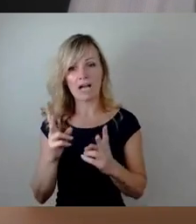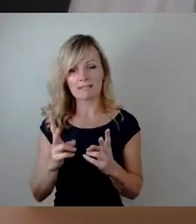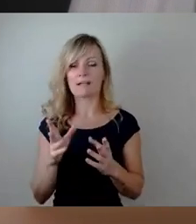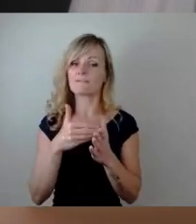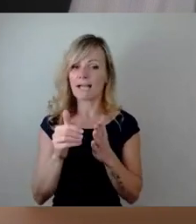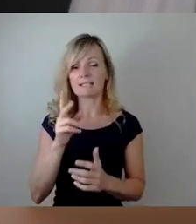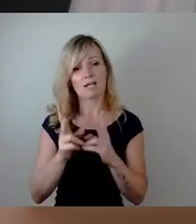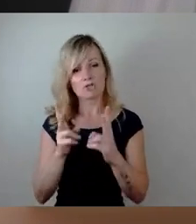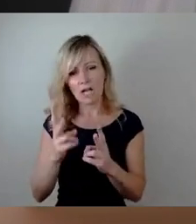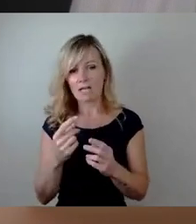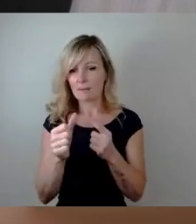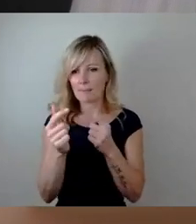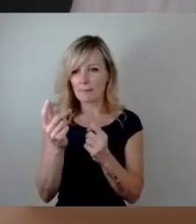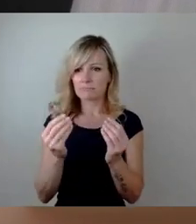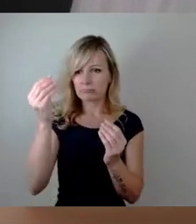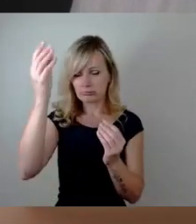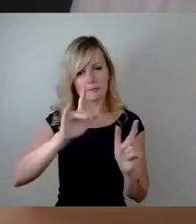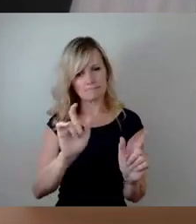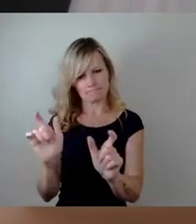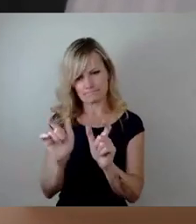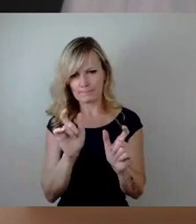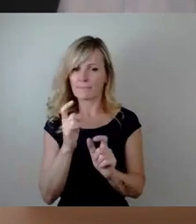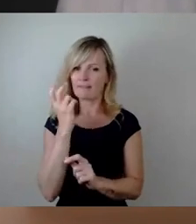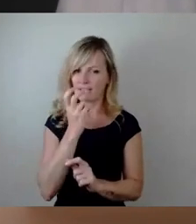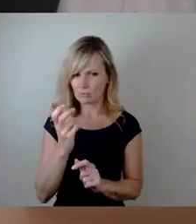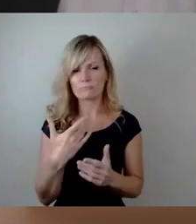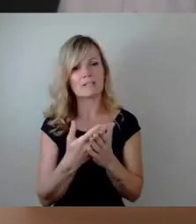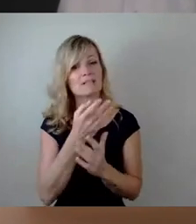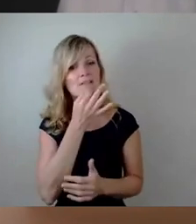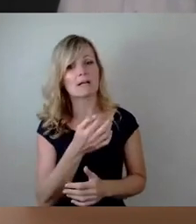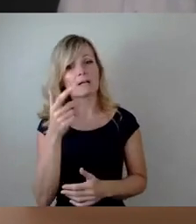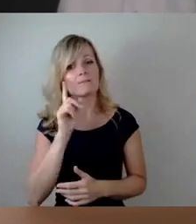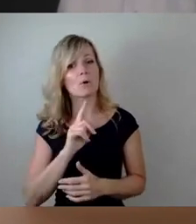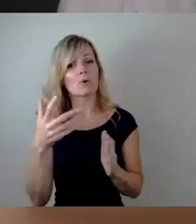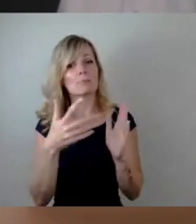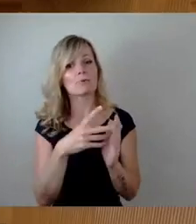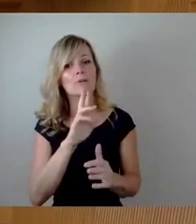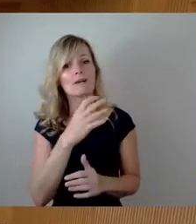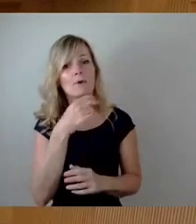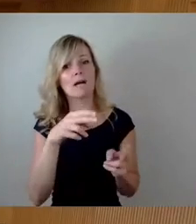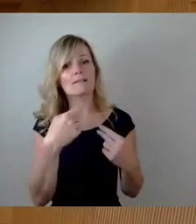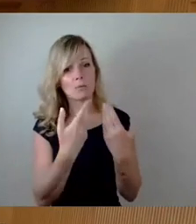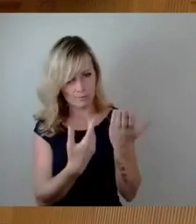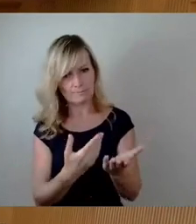der Stadt abzuwenden. Es waren Fragen gewesen, Herr Kühn oder Frau Prüfer, wer möchte es? Frau Prüfer, bitte schön.